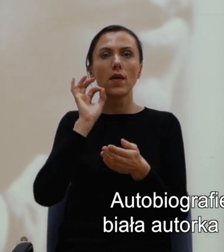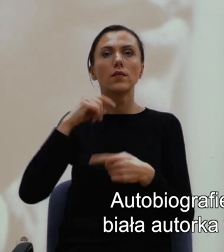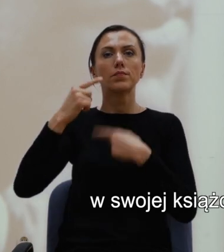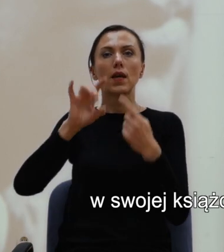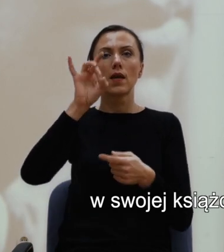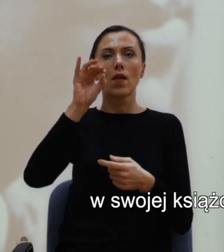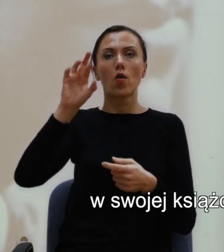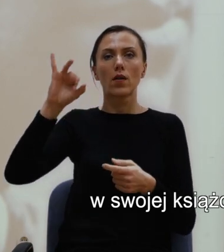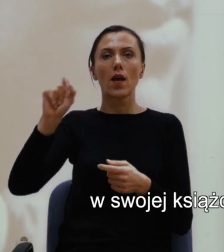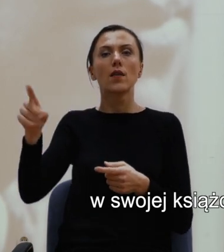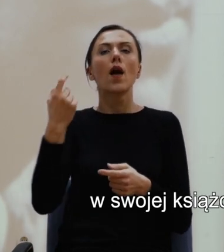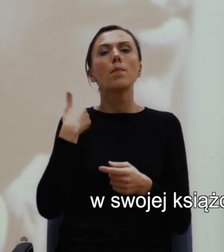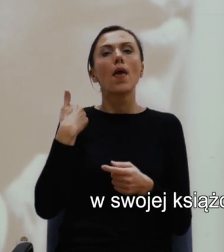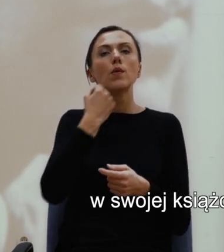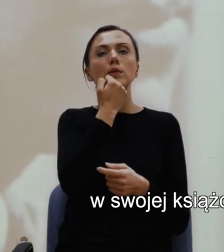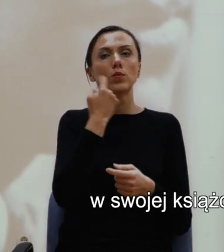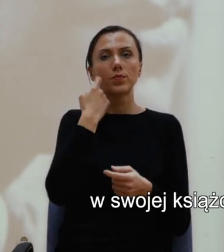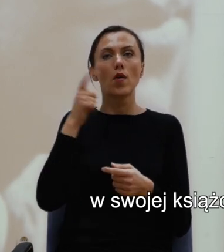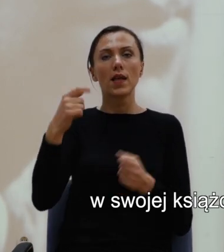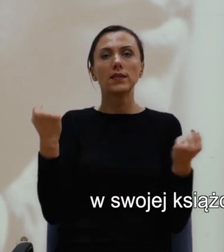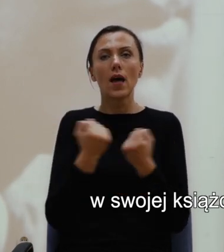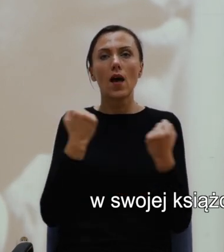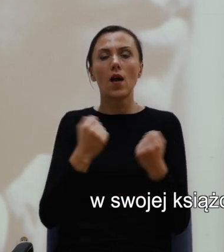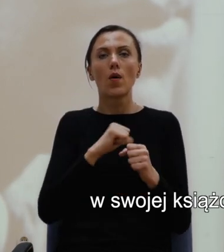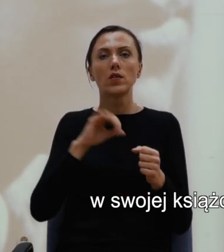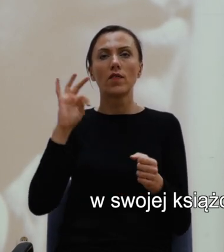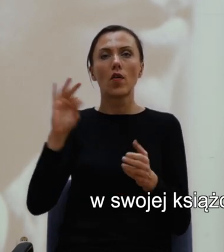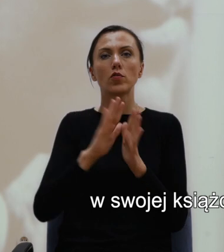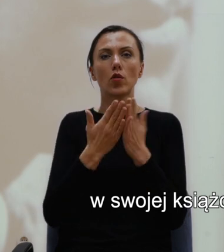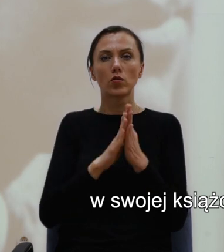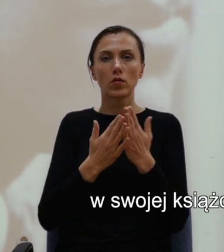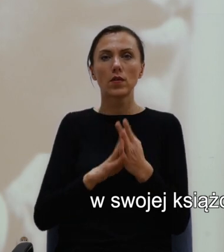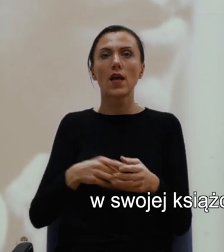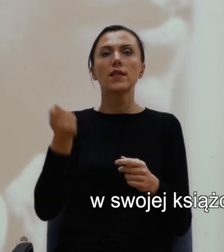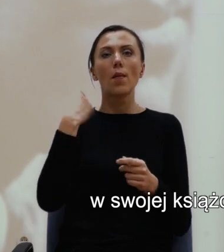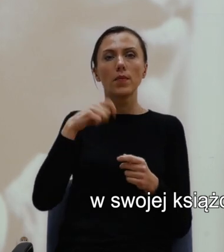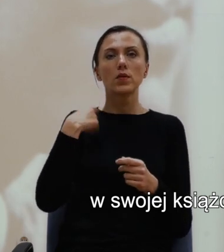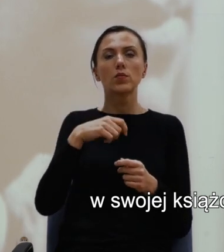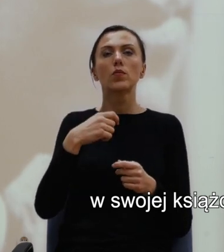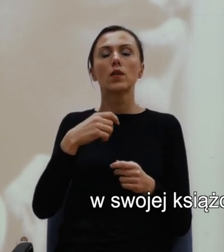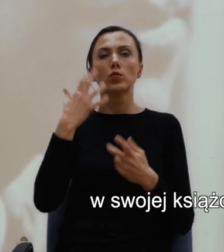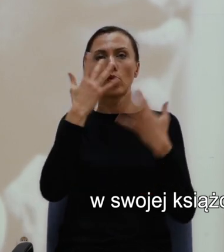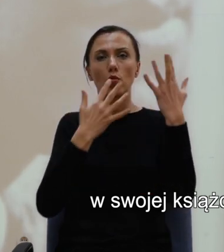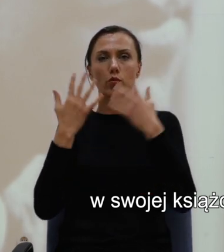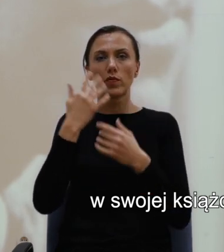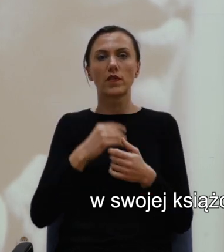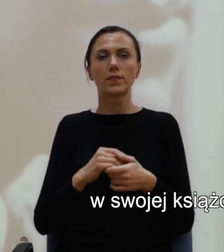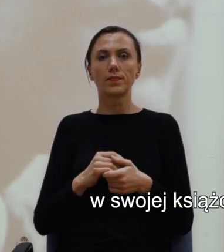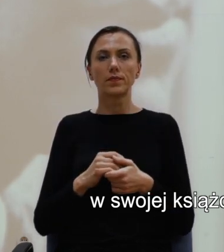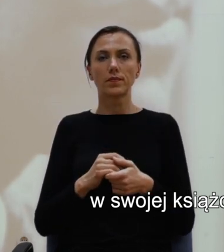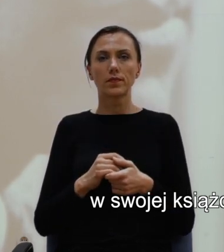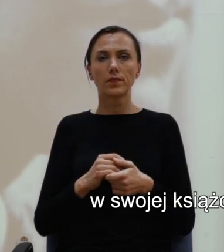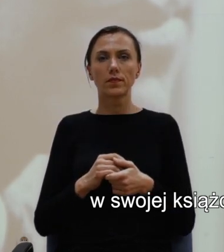się w swojej książce Killers of the Dream, mordercy marzenia, starała się